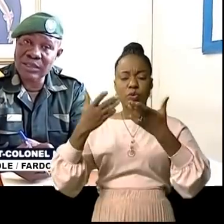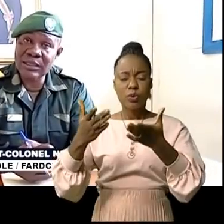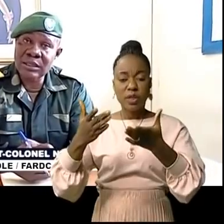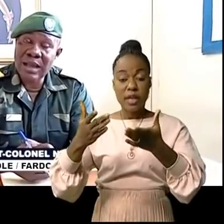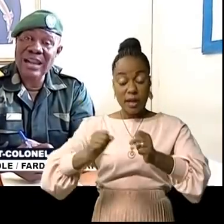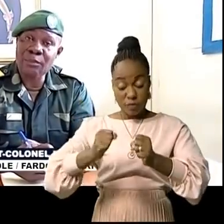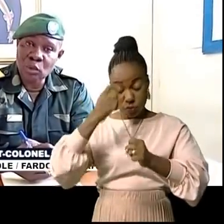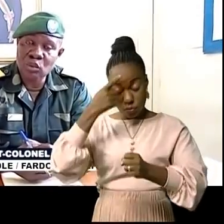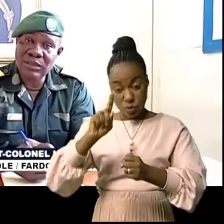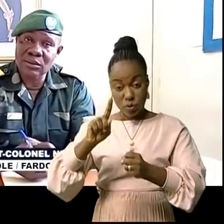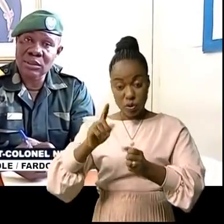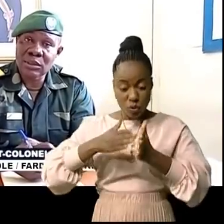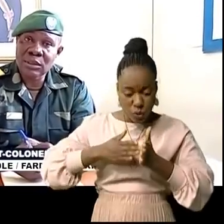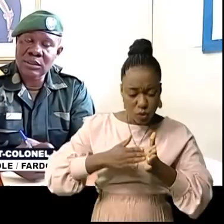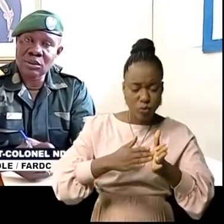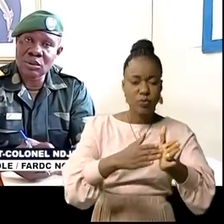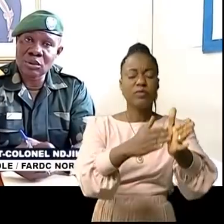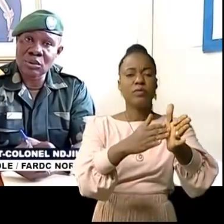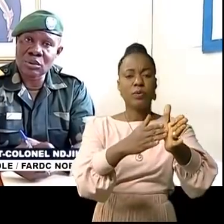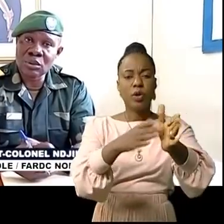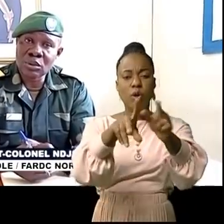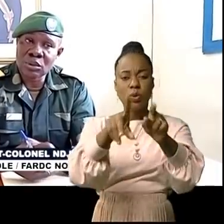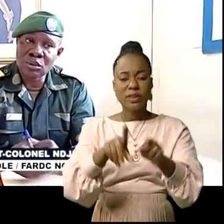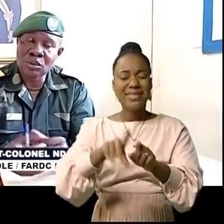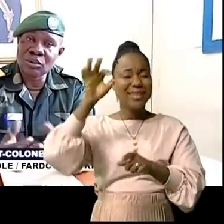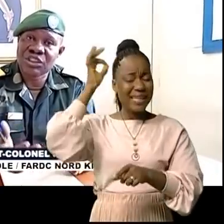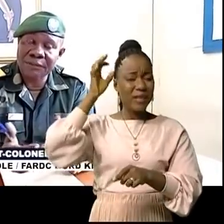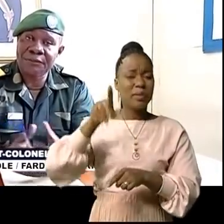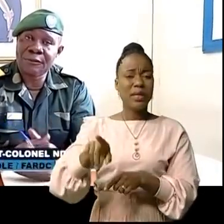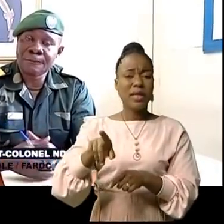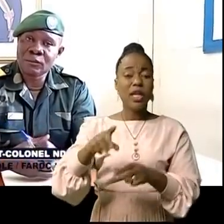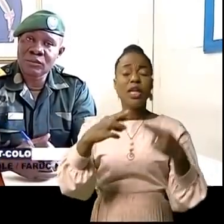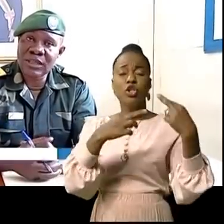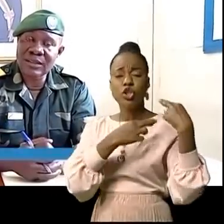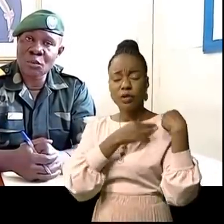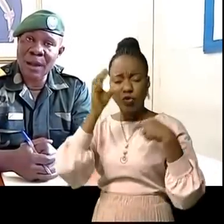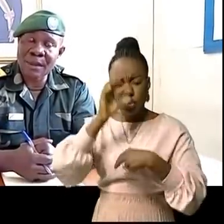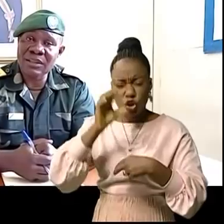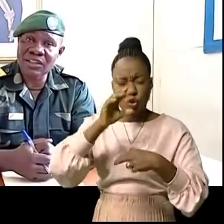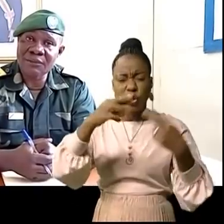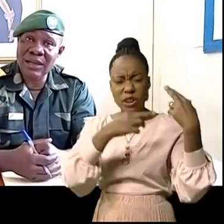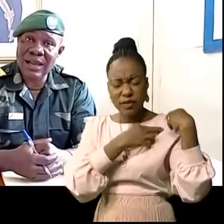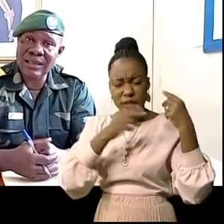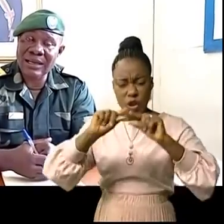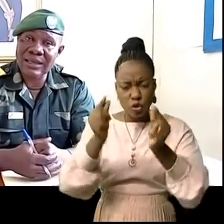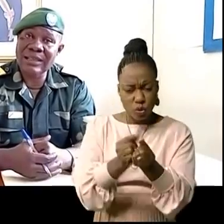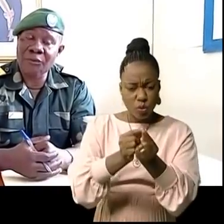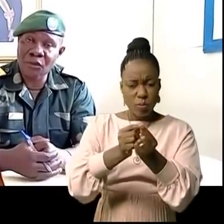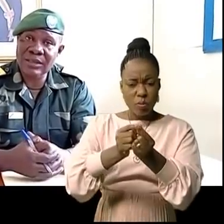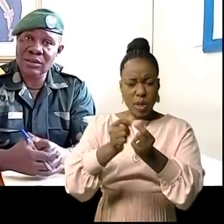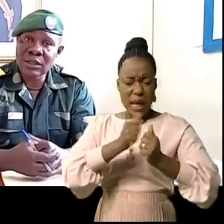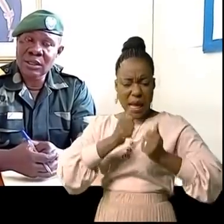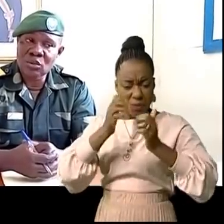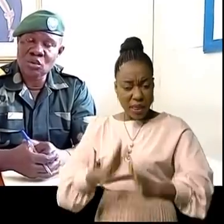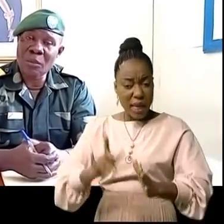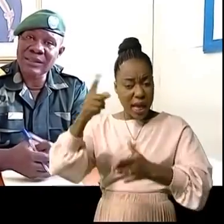nous sommes aussi à la poursuite du chef de ce groupe armé, M. Janvier Kalaïri, qui est